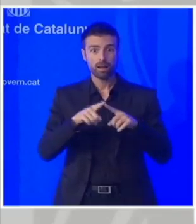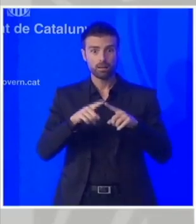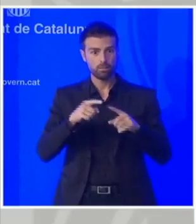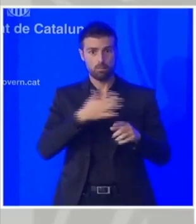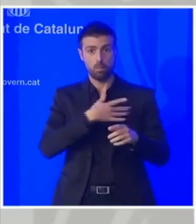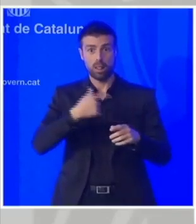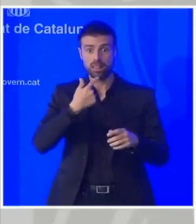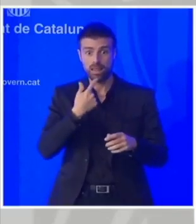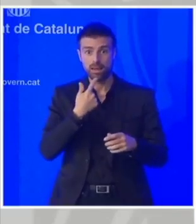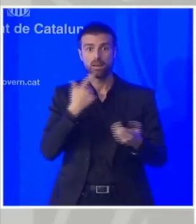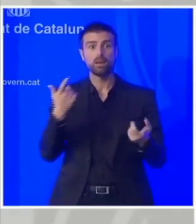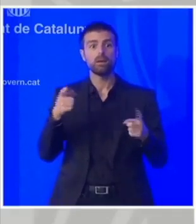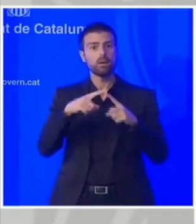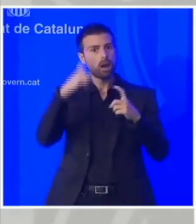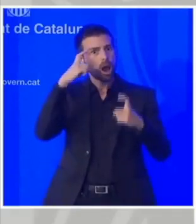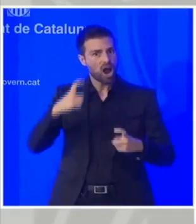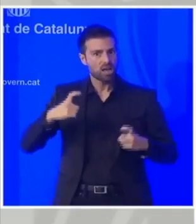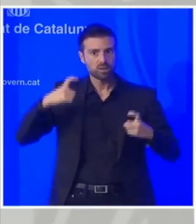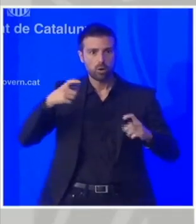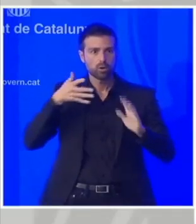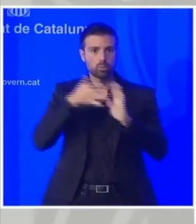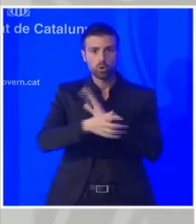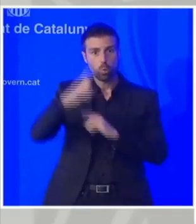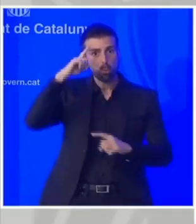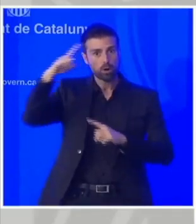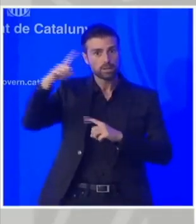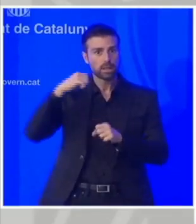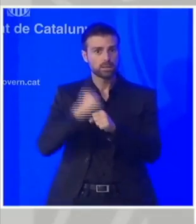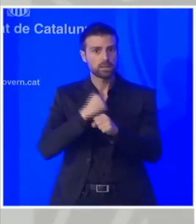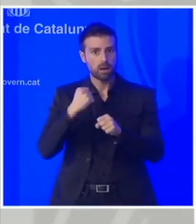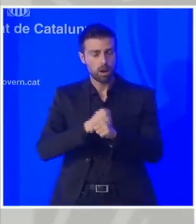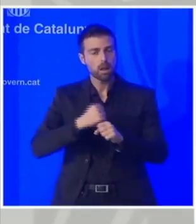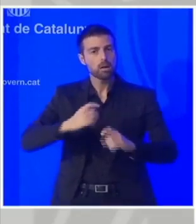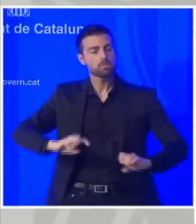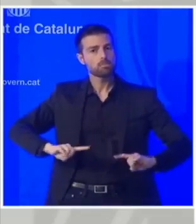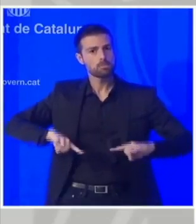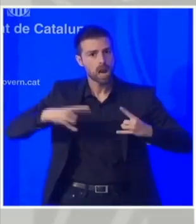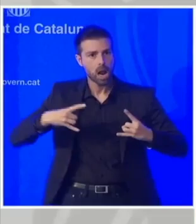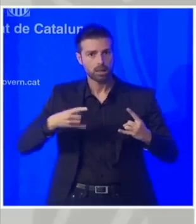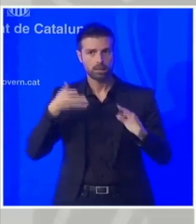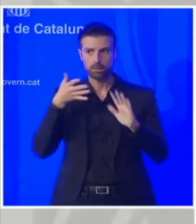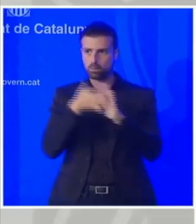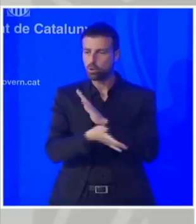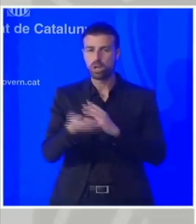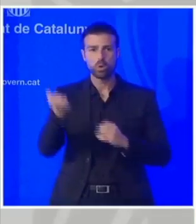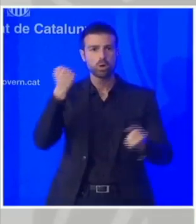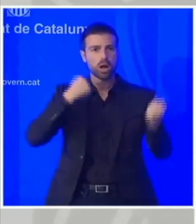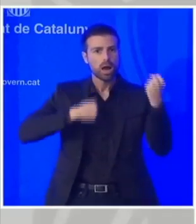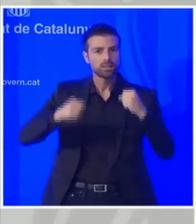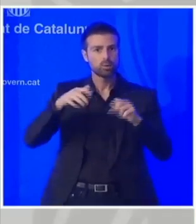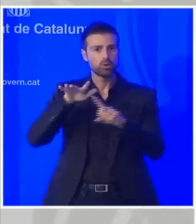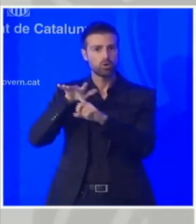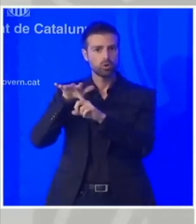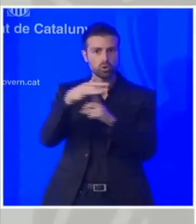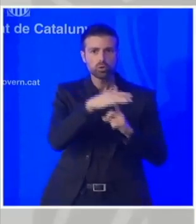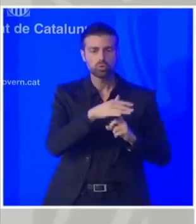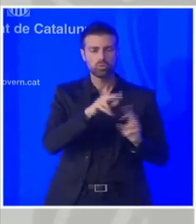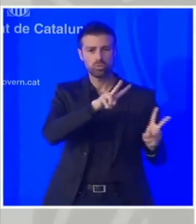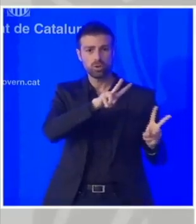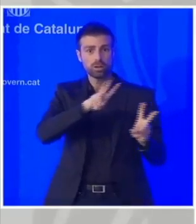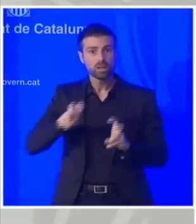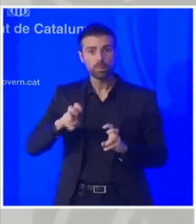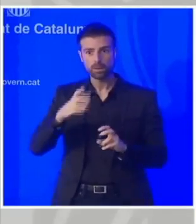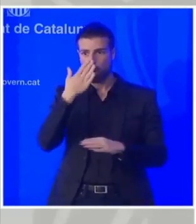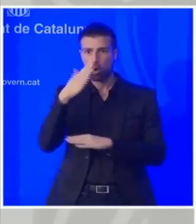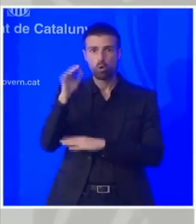va traduir en un sobresforç de les policies locals, aixecant també actes d'acord als comportaments que no